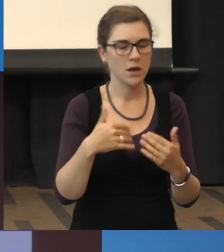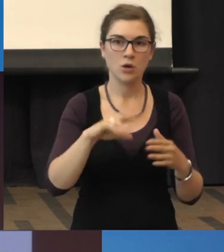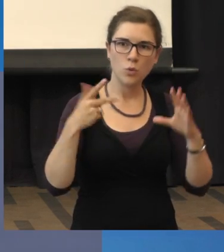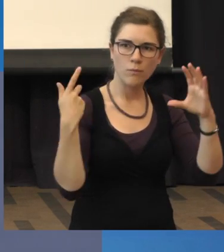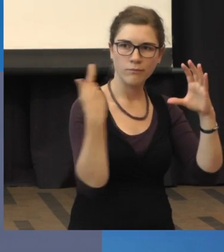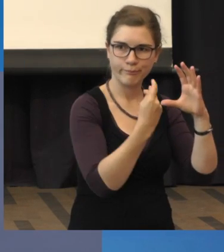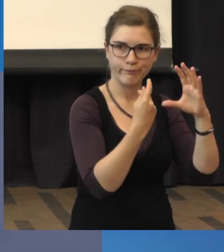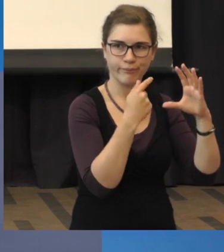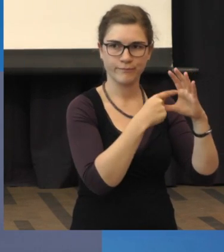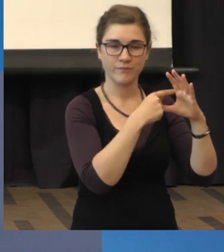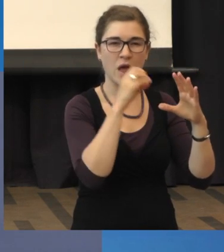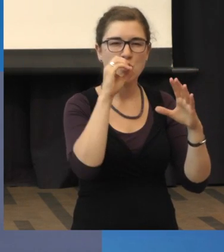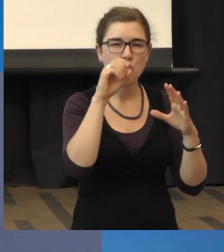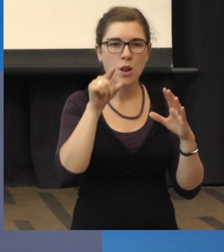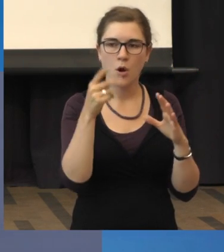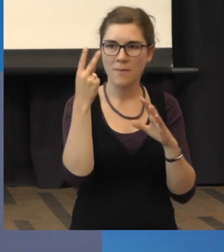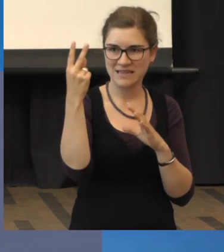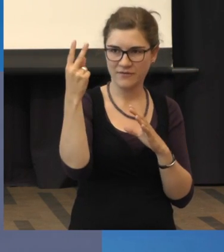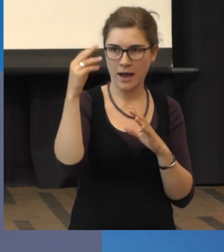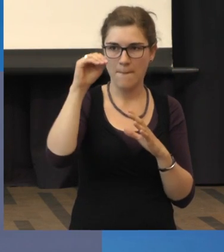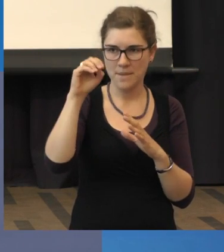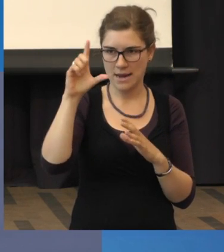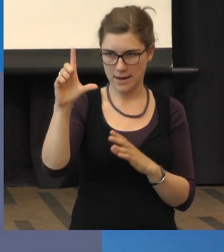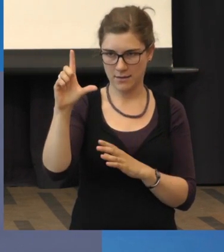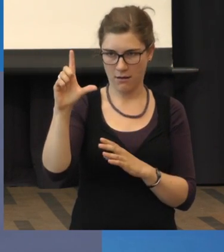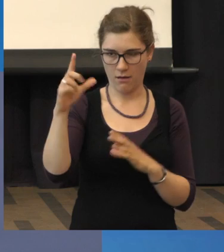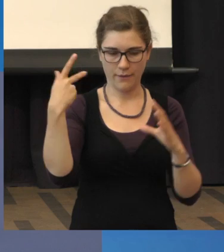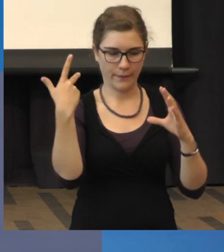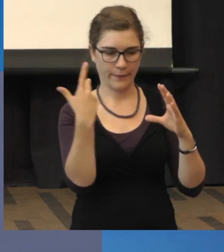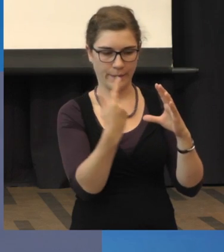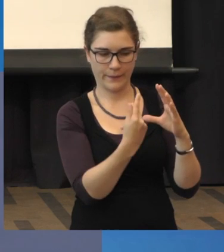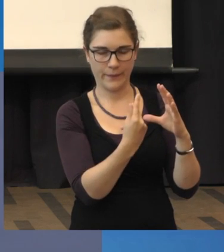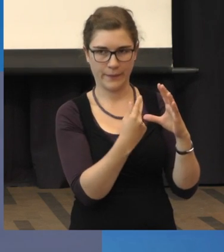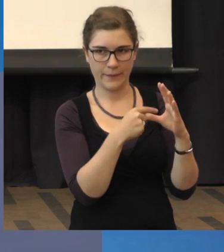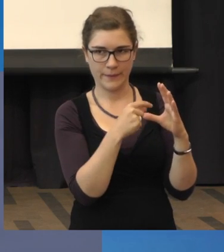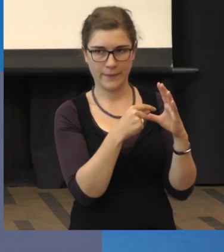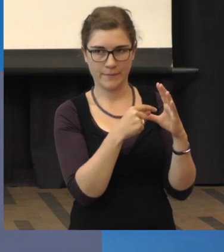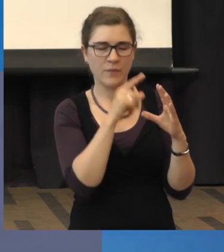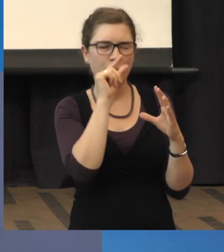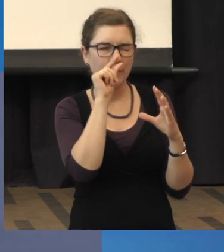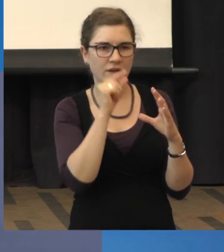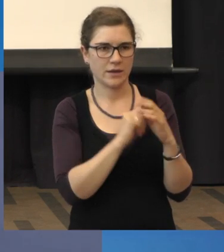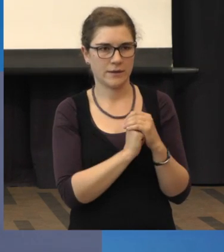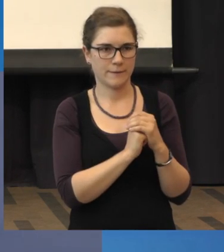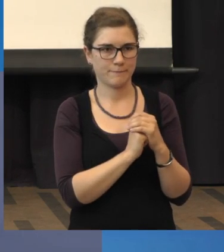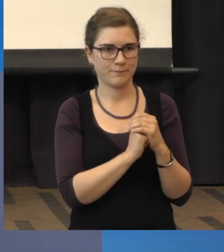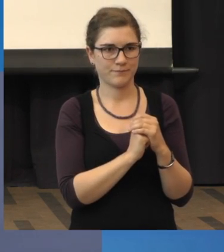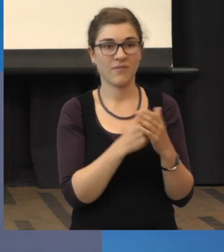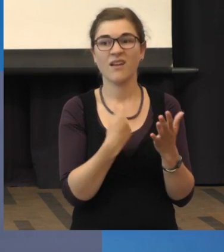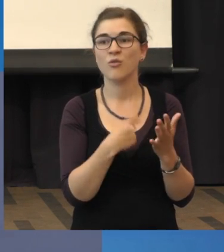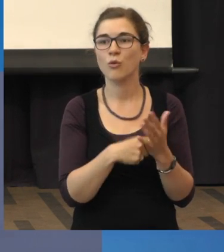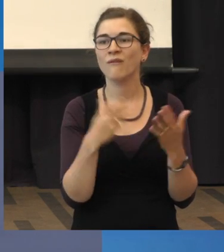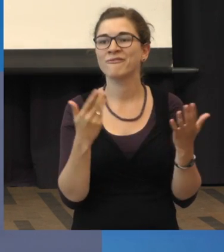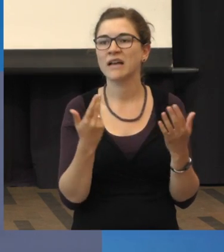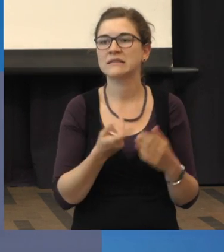spritzt 0,2 Milliliter, 0,2 Milliliter, also wenig, kostet 1.000 Euro,